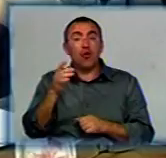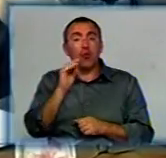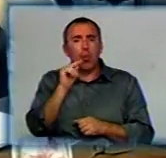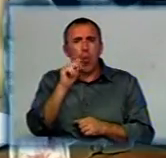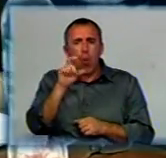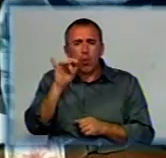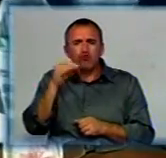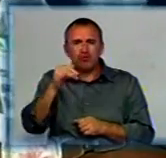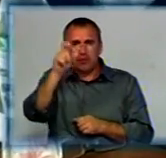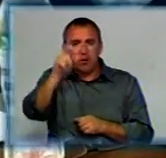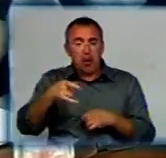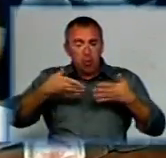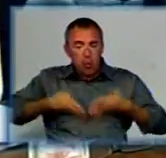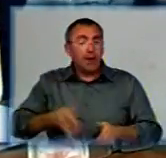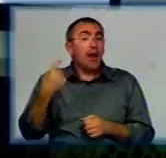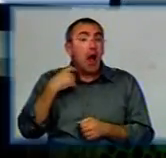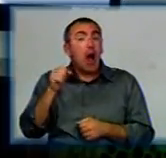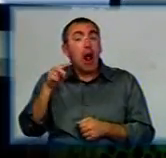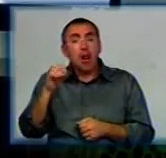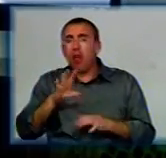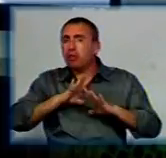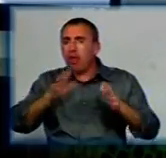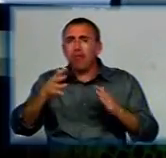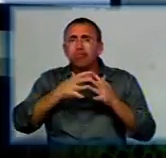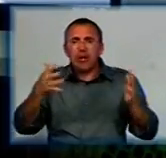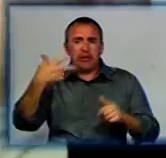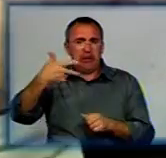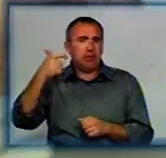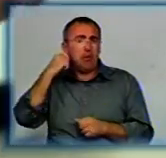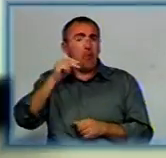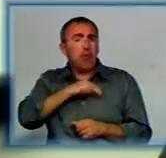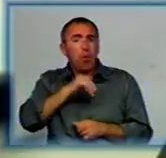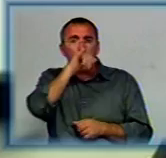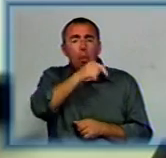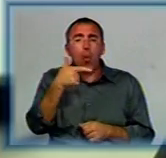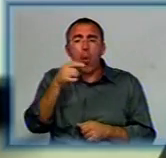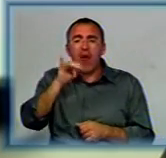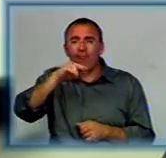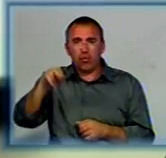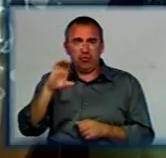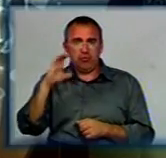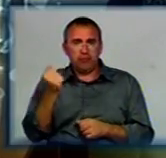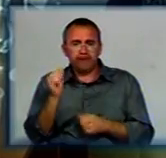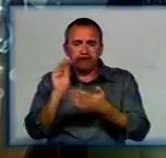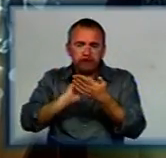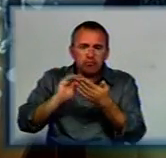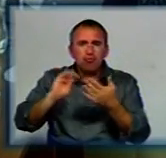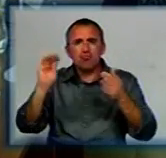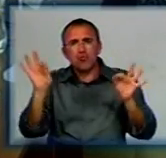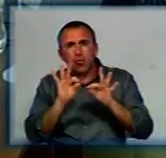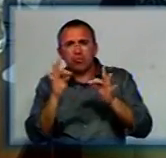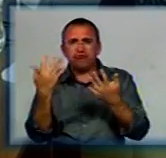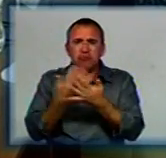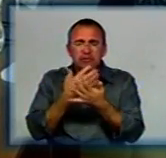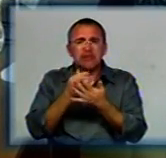Хорунджий. Він народився у Кіровограді, але не був тут більше 30 років. Працював у Голівуді. Написав музику для десятків фільмів, зокрема